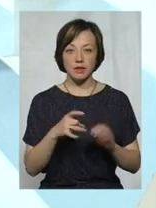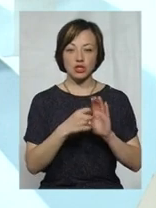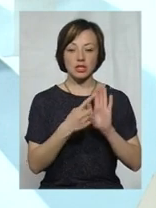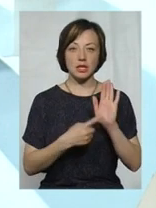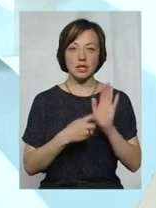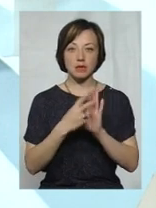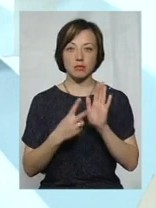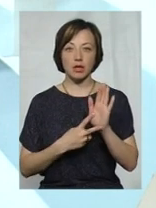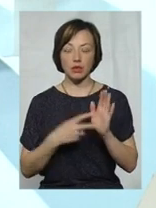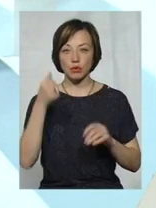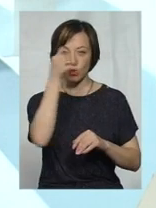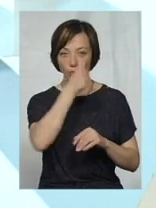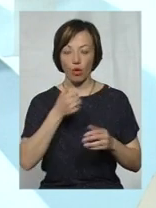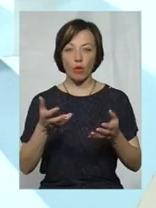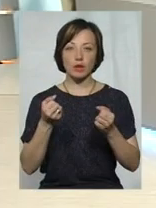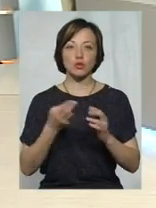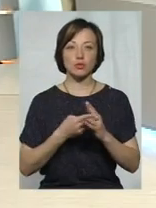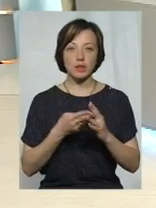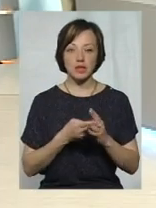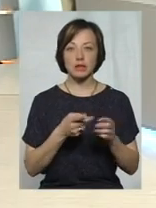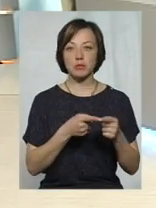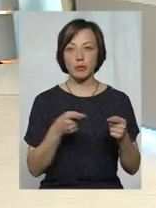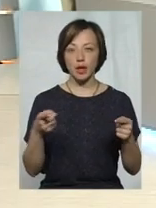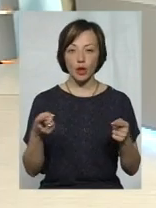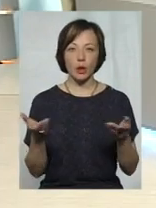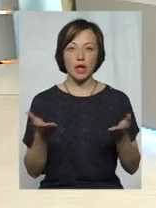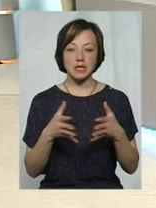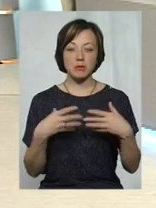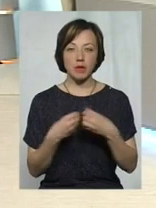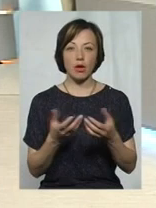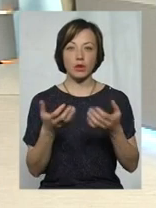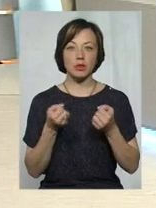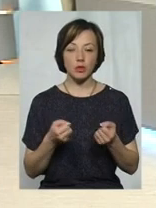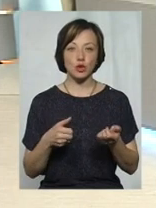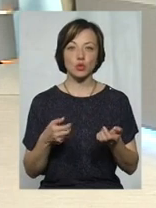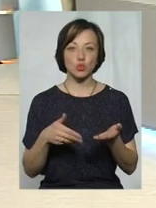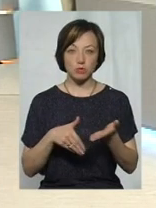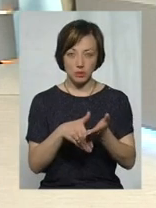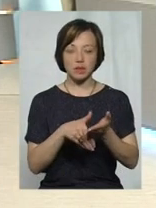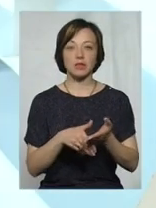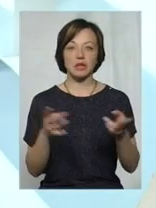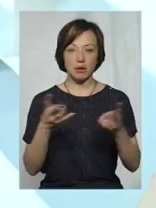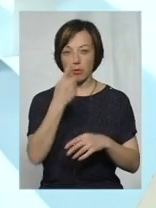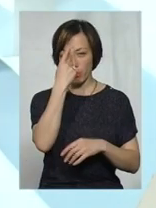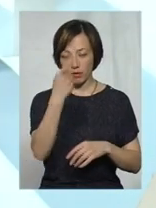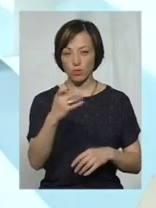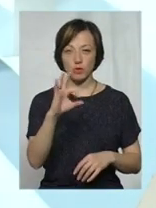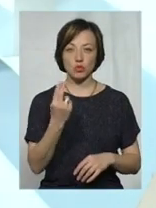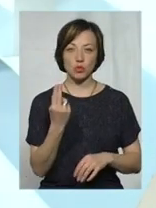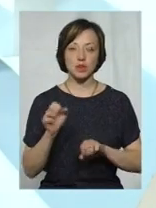року, протягом отримання субсидій, протягом періоду, за який сім'я отримала субсидію, також необхідно це повідомити